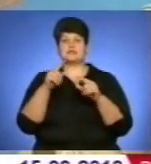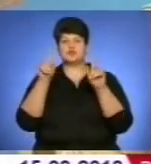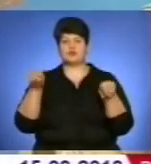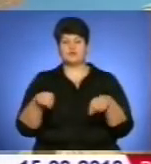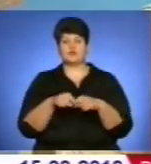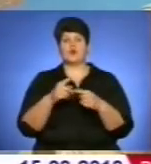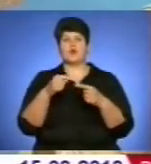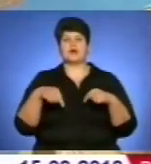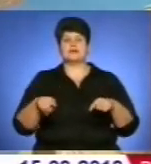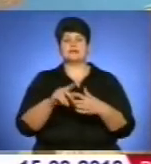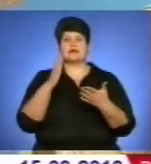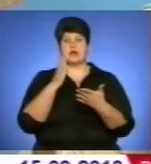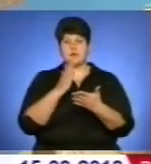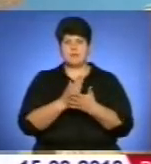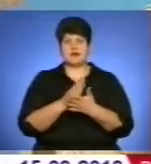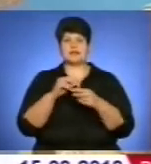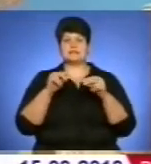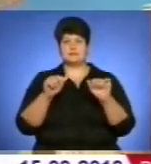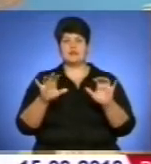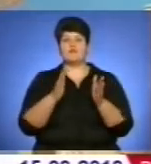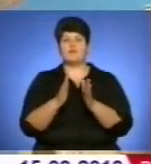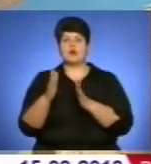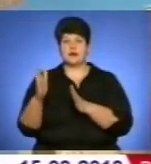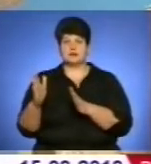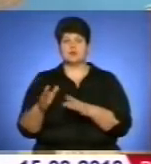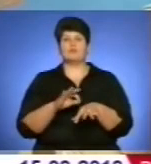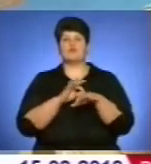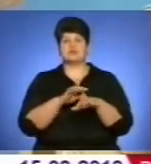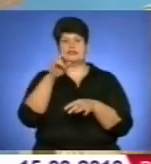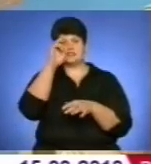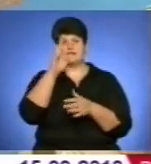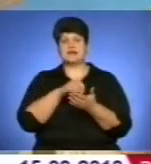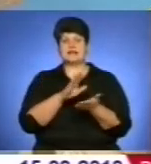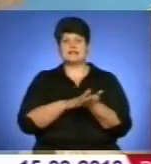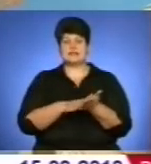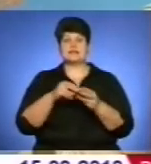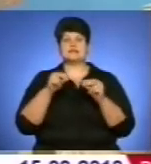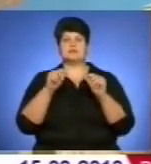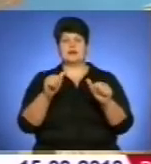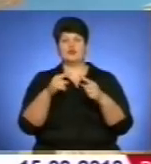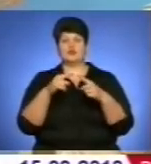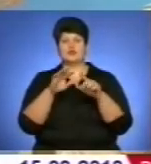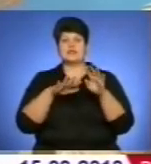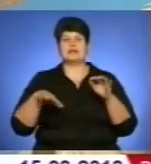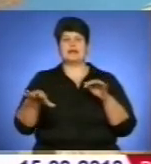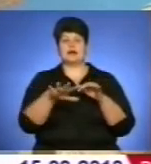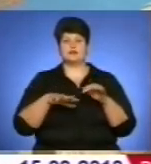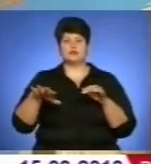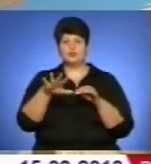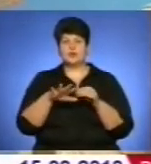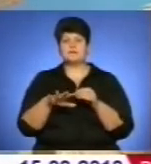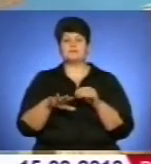стосується того, що відбувається виготовлення за заявою зацікавленої особи землепорядної документації,